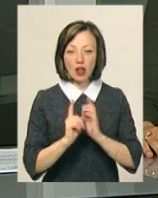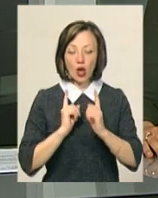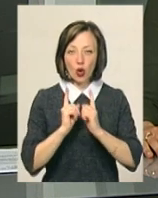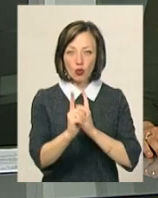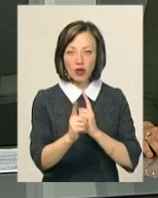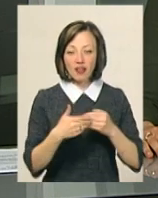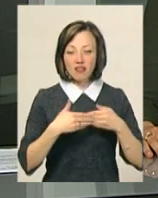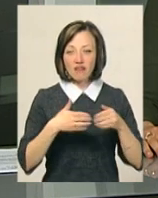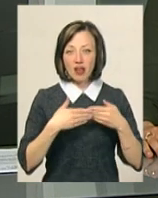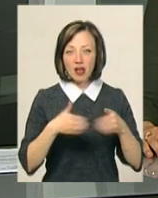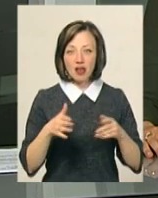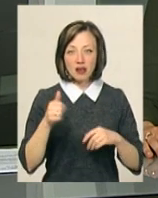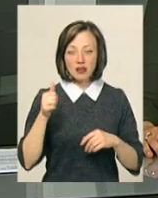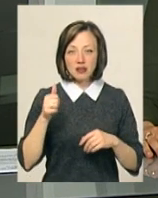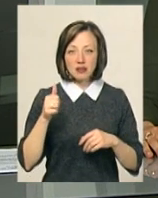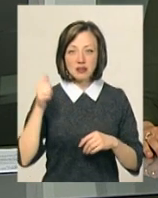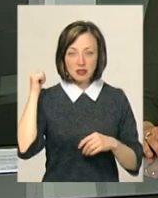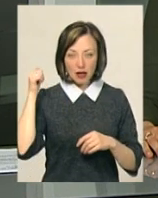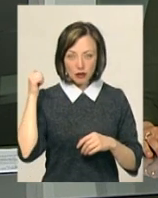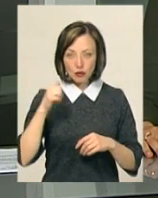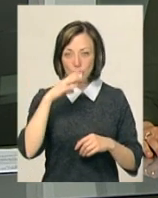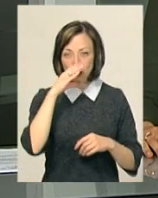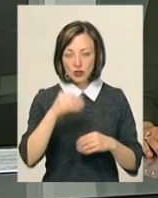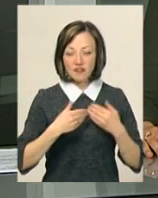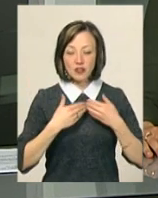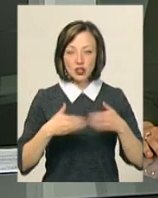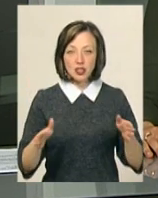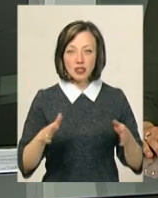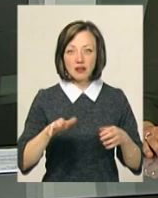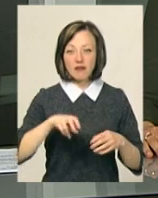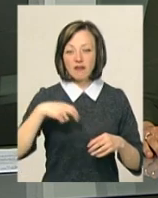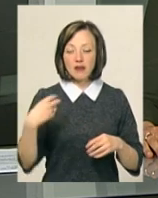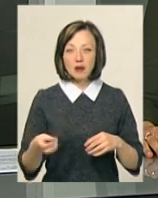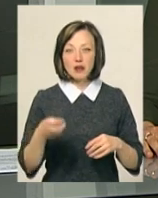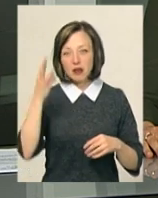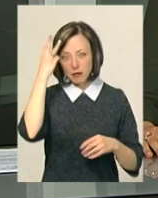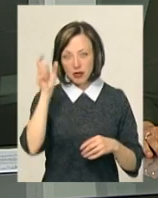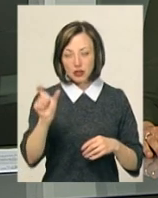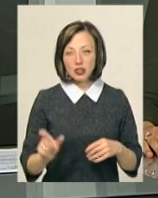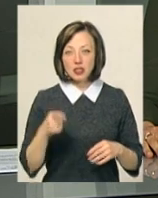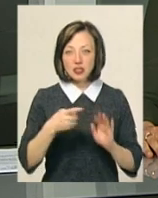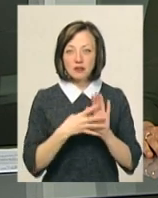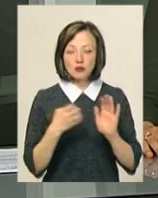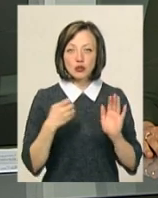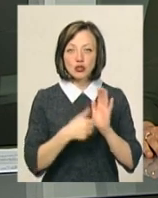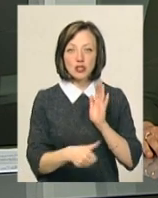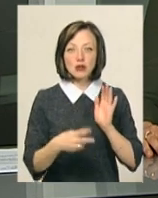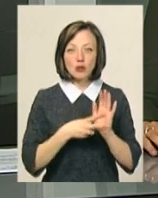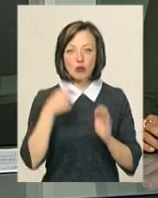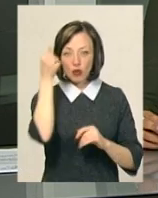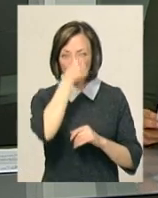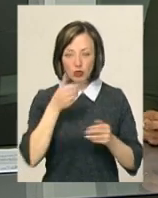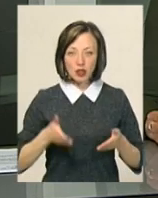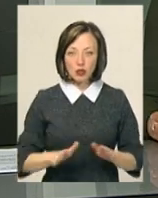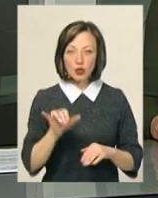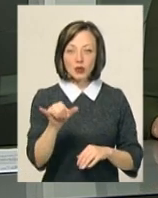Після чого двері аварійного виходу, що знаходяться позаду машини, відчинилися і звідти випала хмельничанка 1967 року народження.